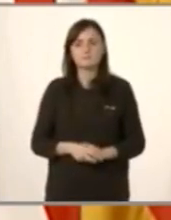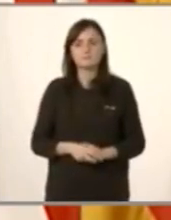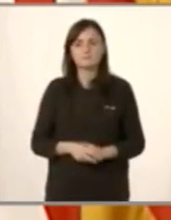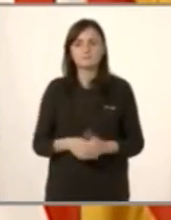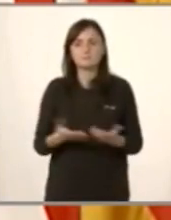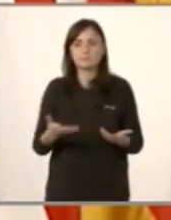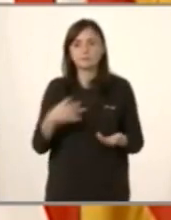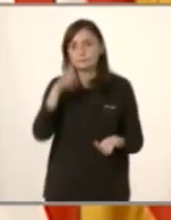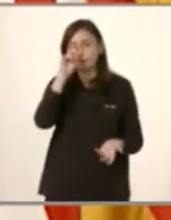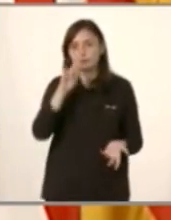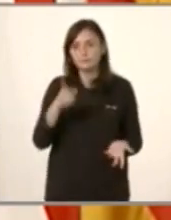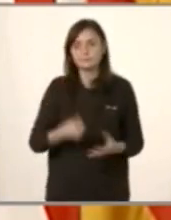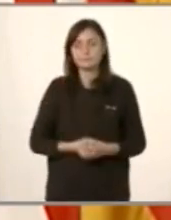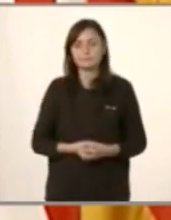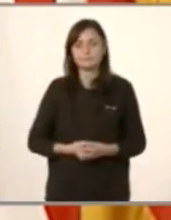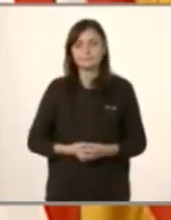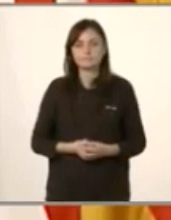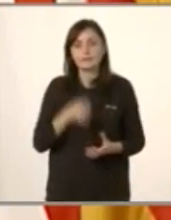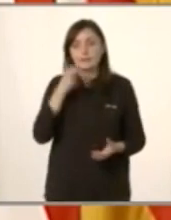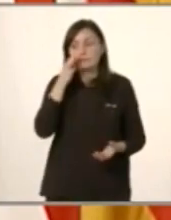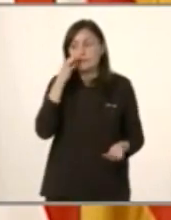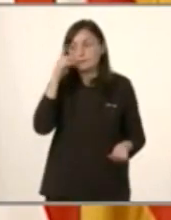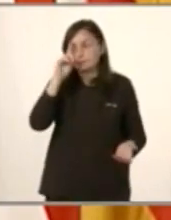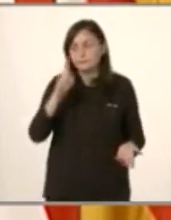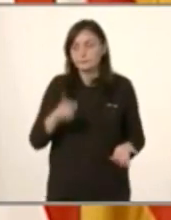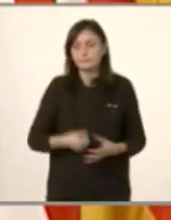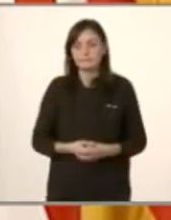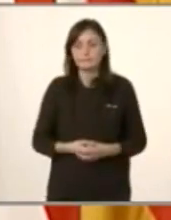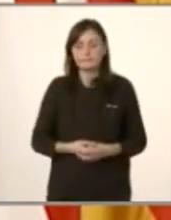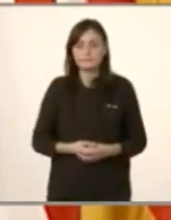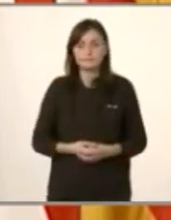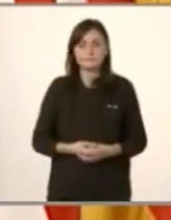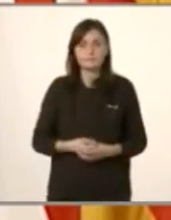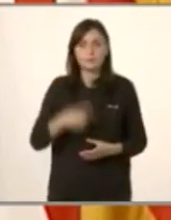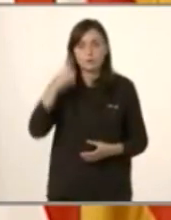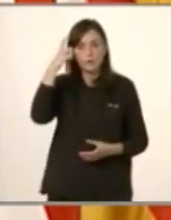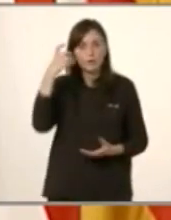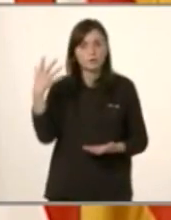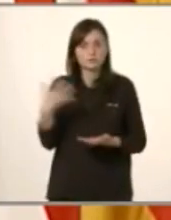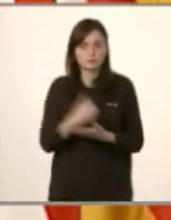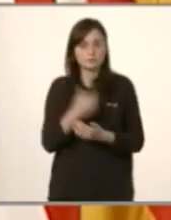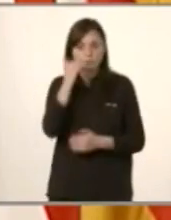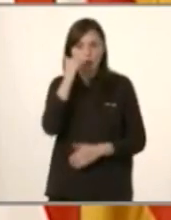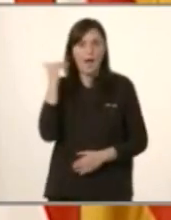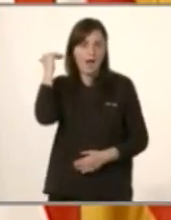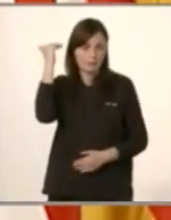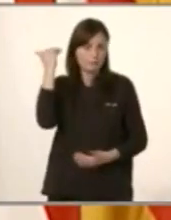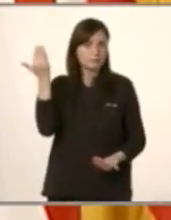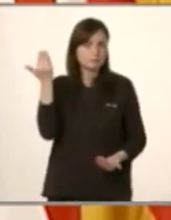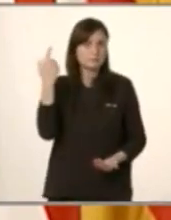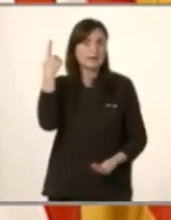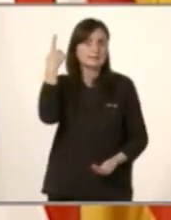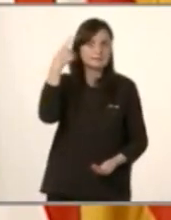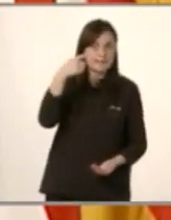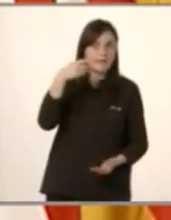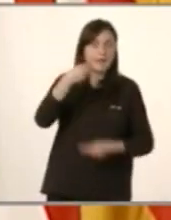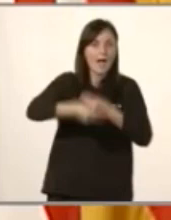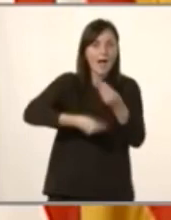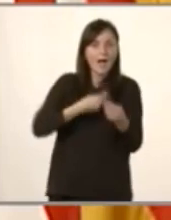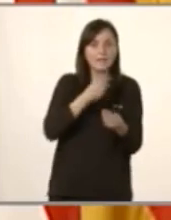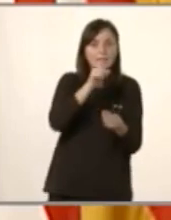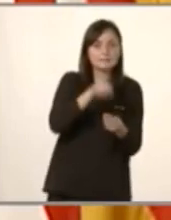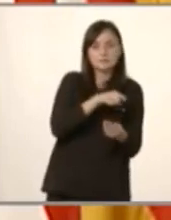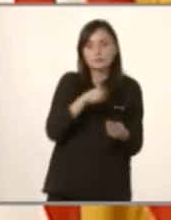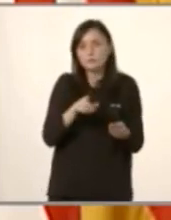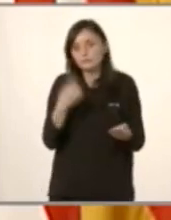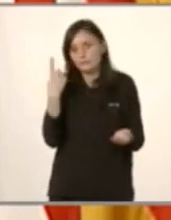Entonces, no sé, no sé, de veres, o jo crec que som tots ja majors per saber el que hem de fer i el que no.